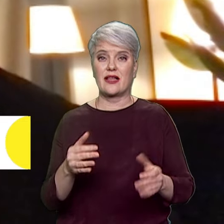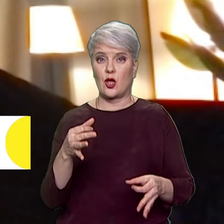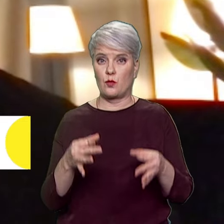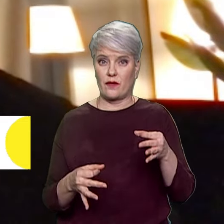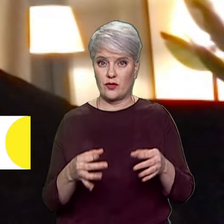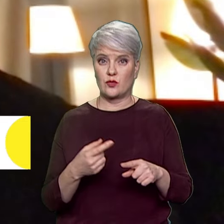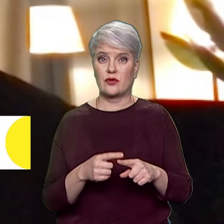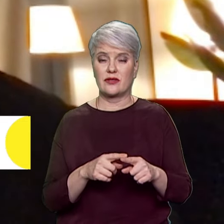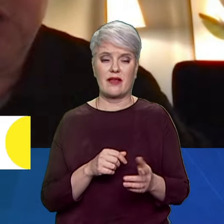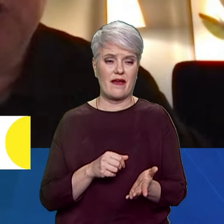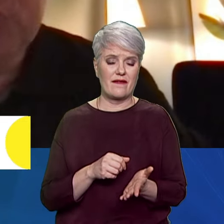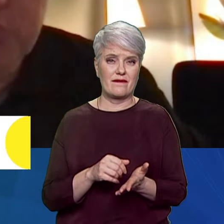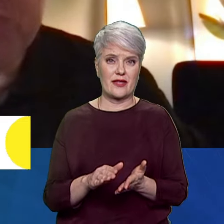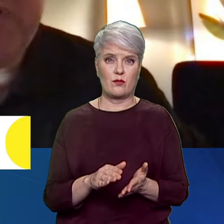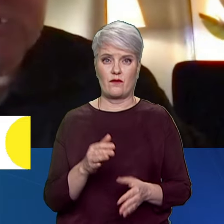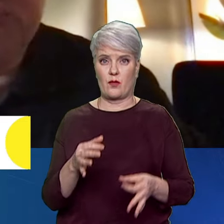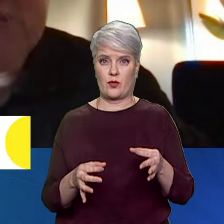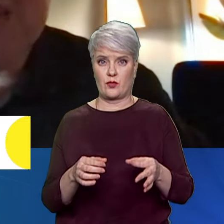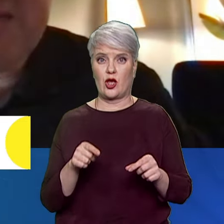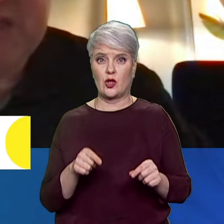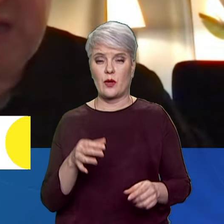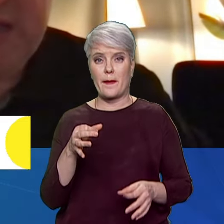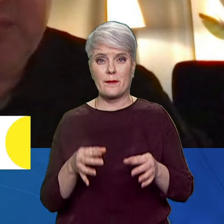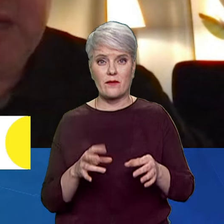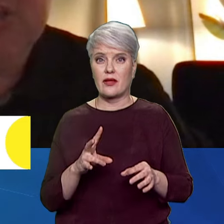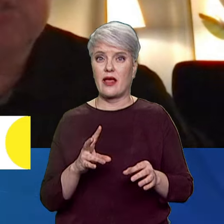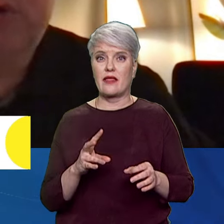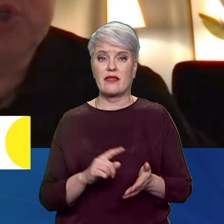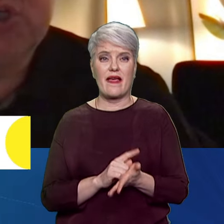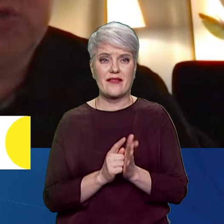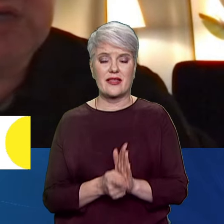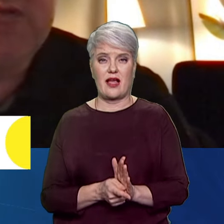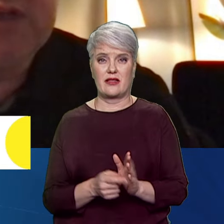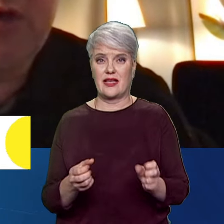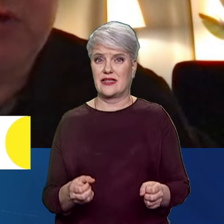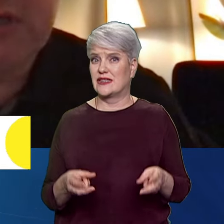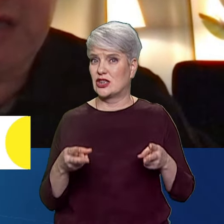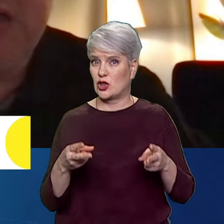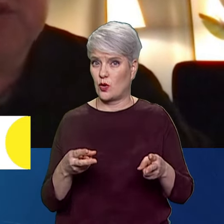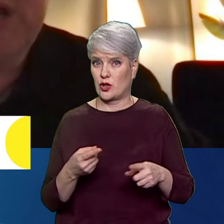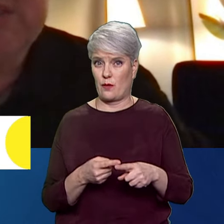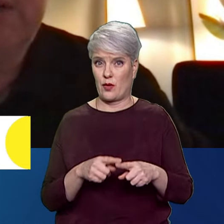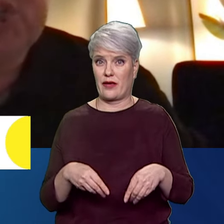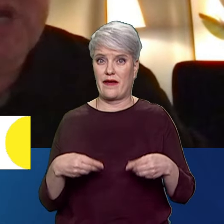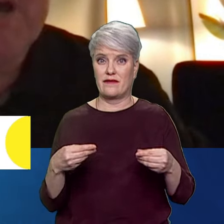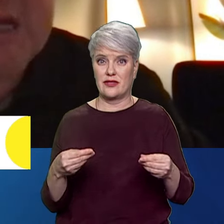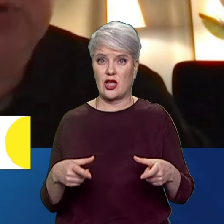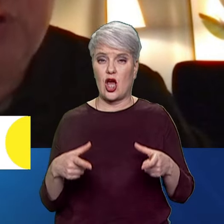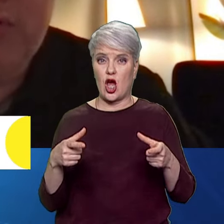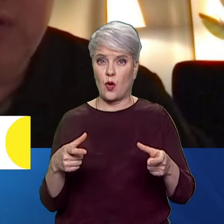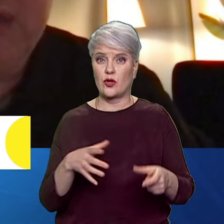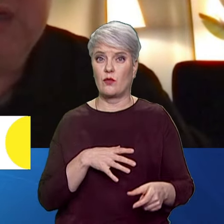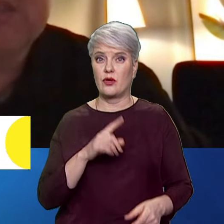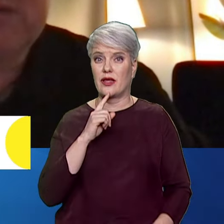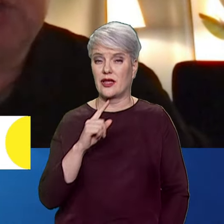відмову правосудді. Тут правосуддя є невідкладним. Адже злочини, щодо яких видано ордери, вчинялися лише рік